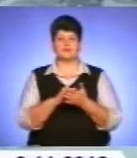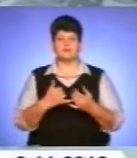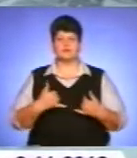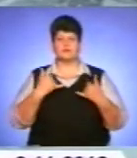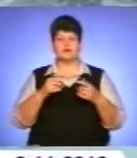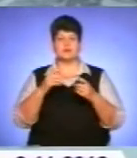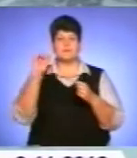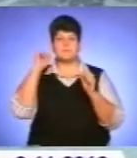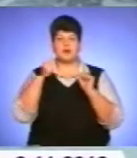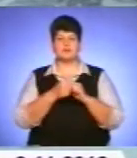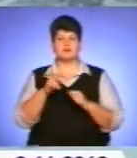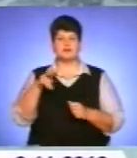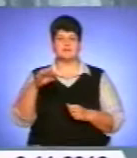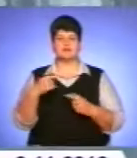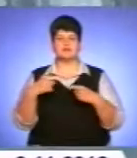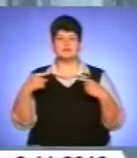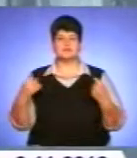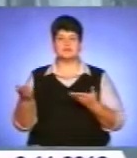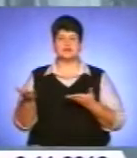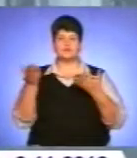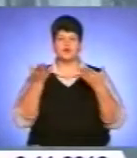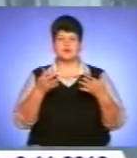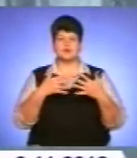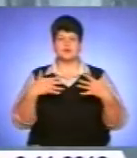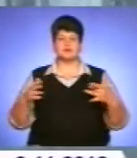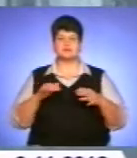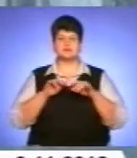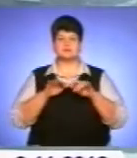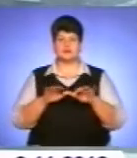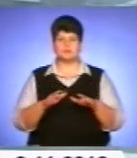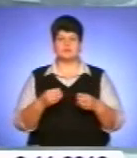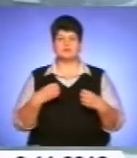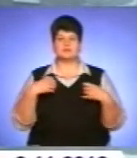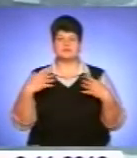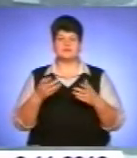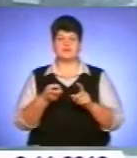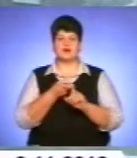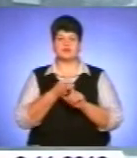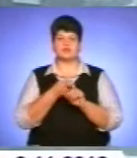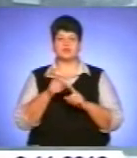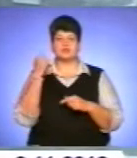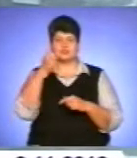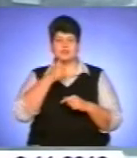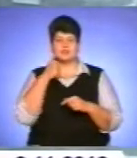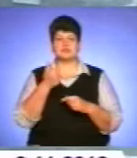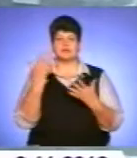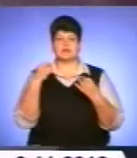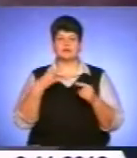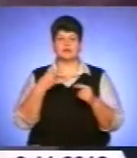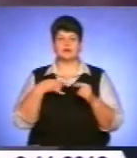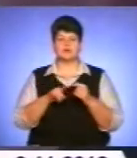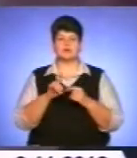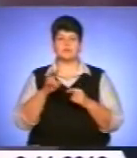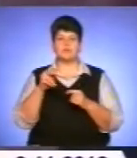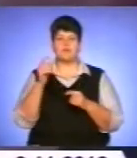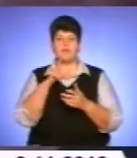Лепкого. Різноманітні запрошення на урочисті заходи, присвячені річницям від дня народження поета. Спеціальні випуски газет